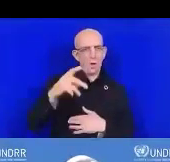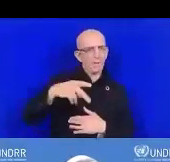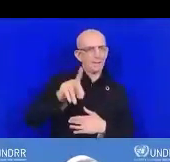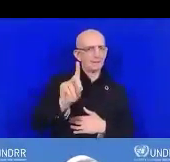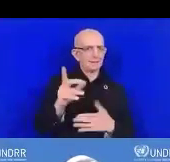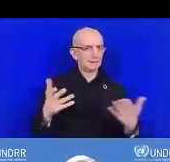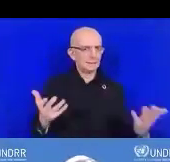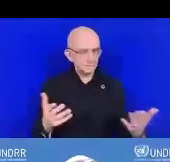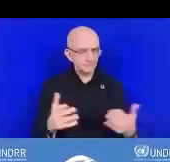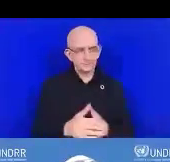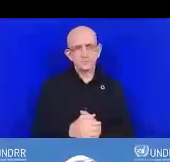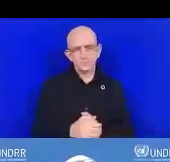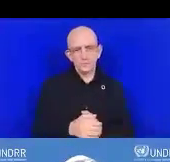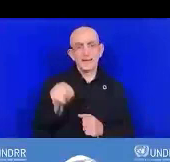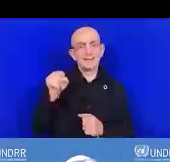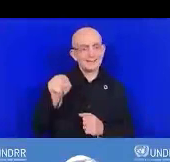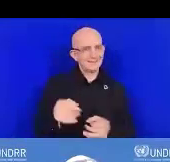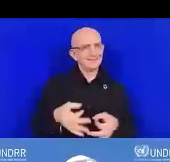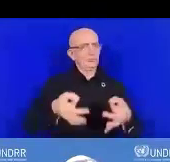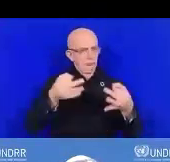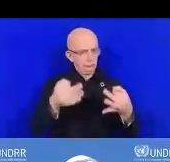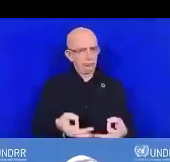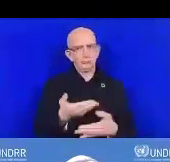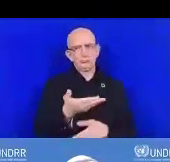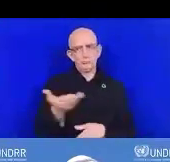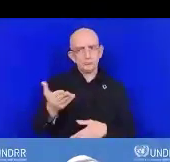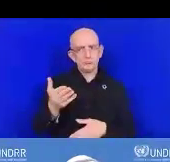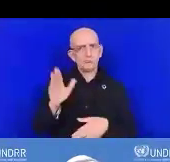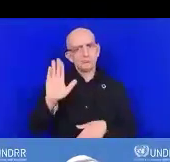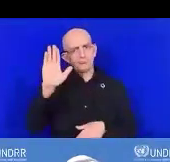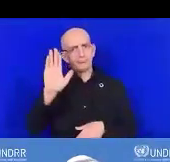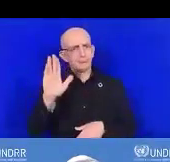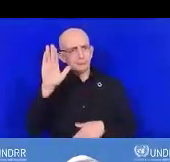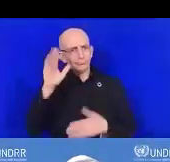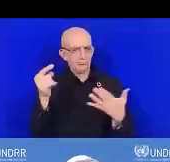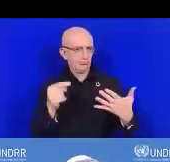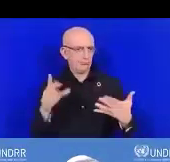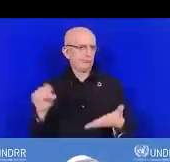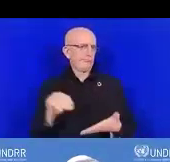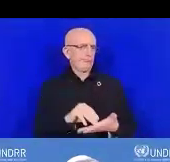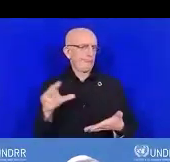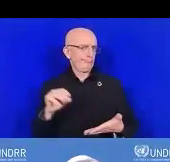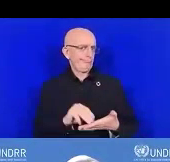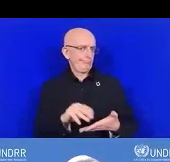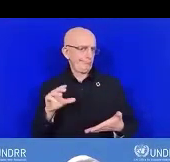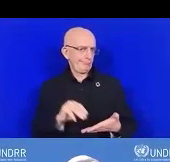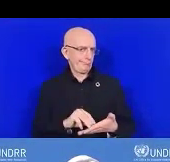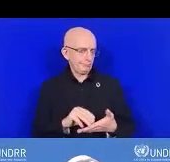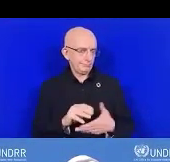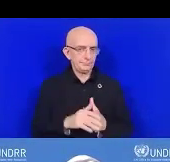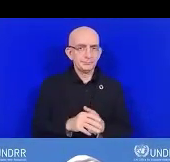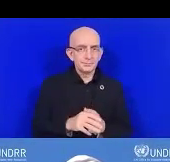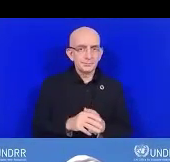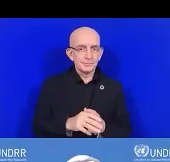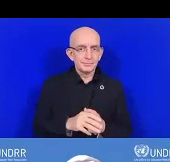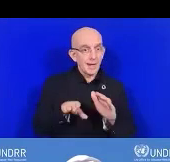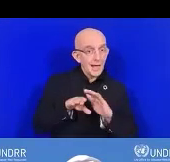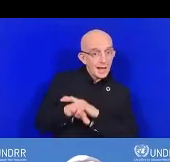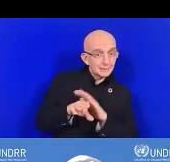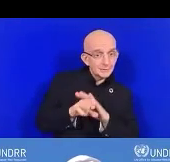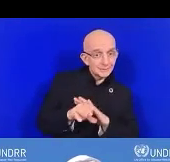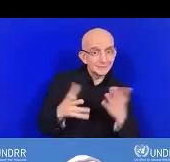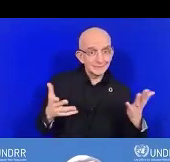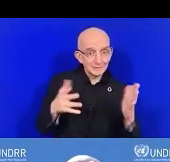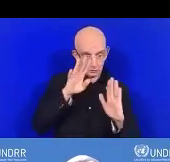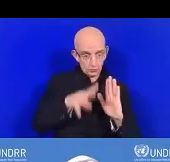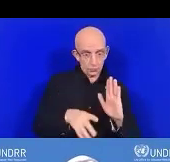Pour l'accessibilité, le tableau de bord regarde les obstacles auxquels